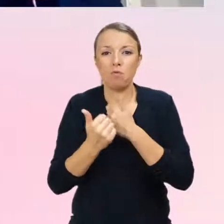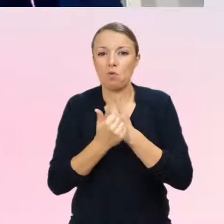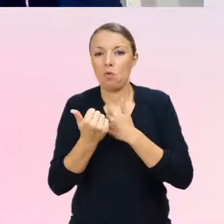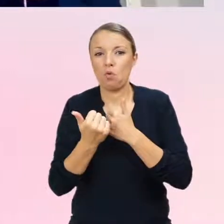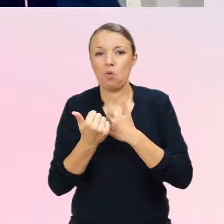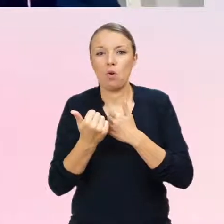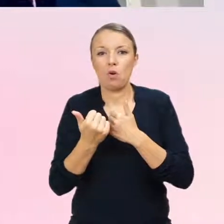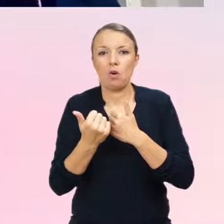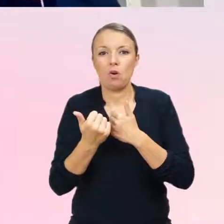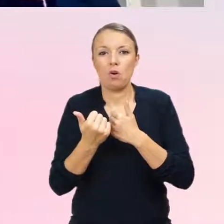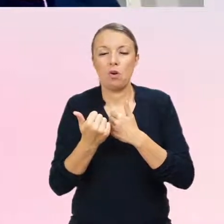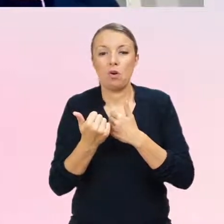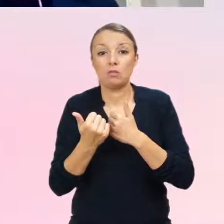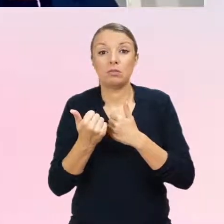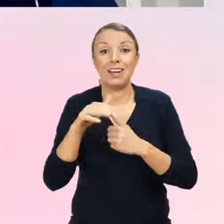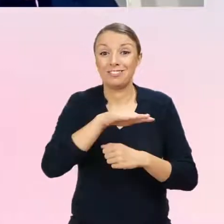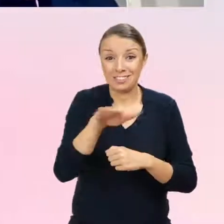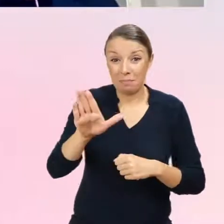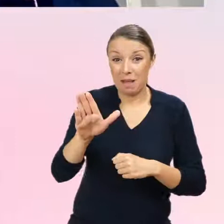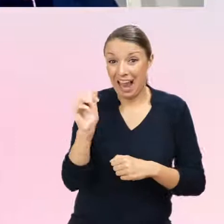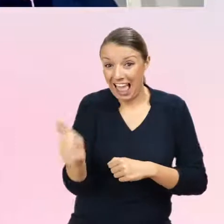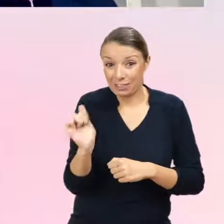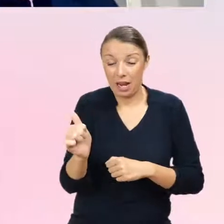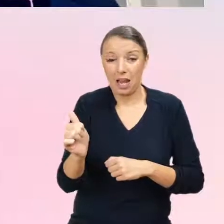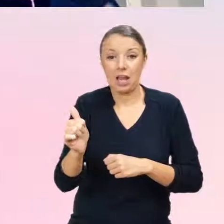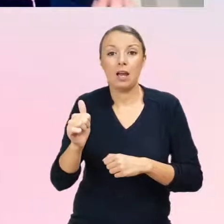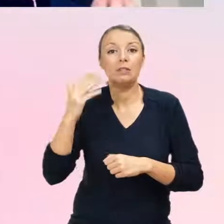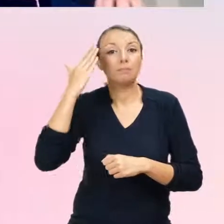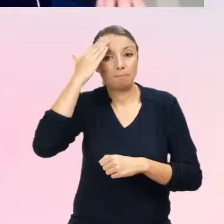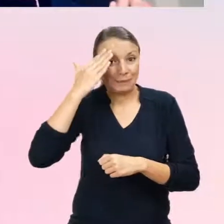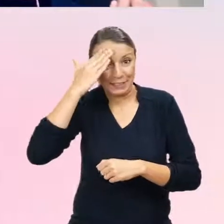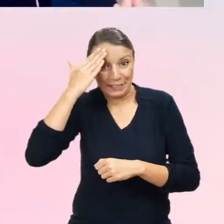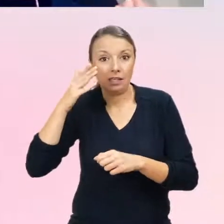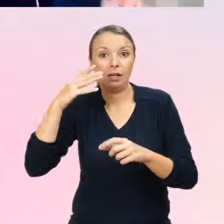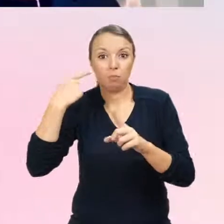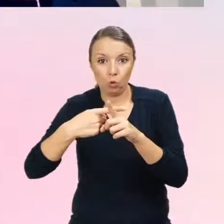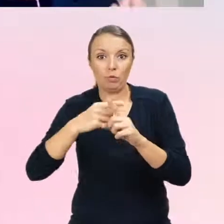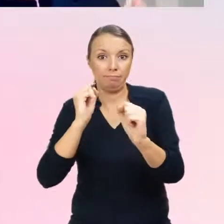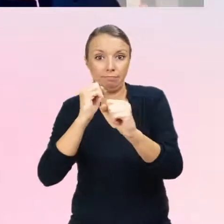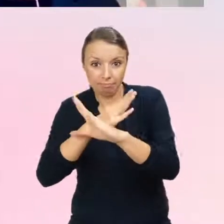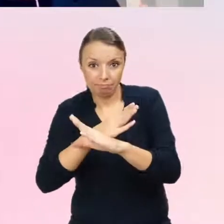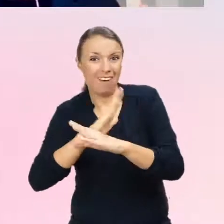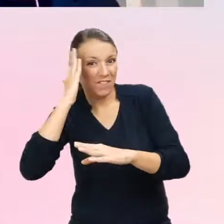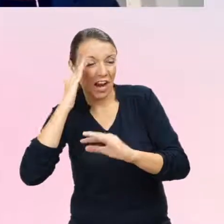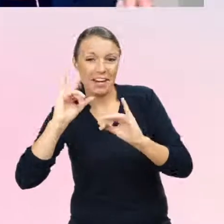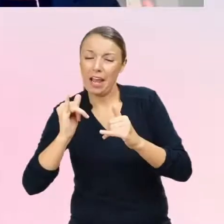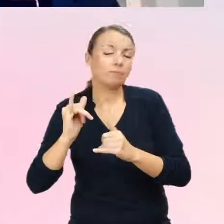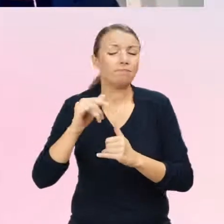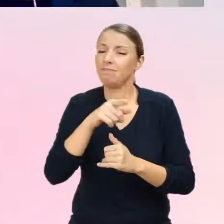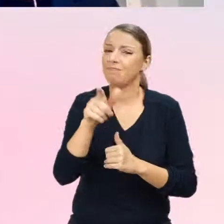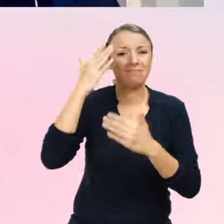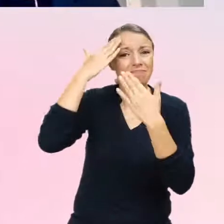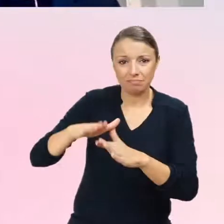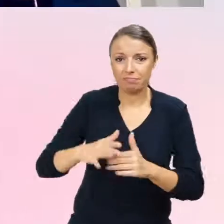specjalistami i z psychiatrii, seksuologii, nie wszyscy mają odwagę, czy nie wszyscy mają niewiarę